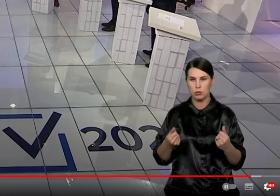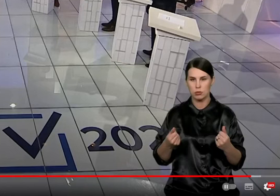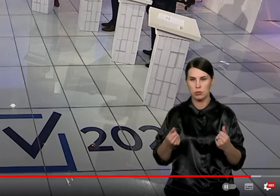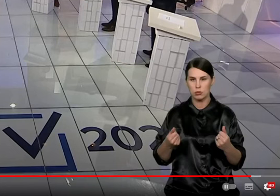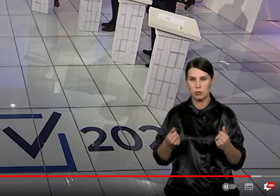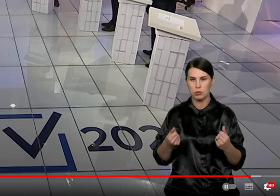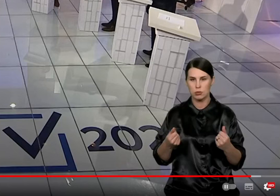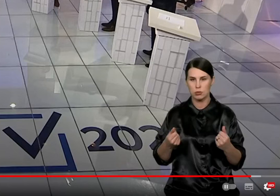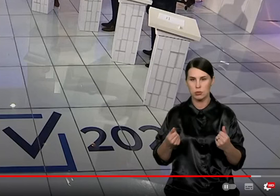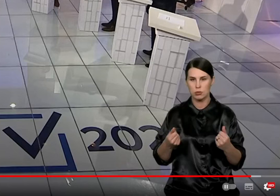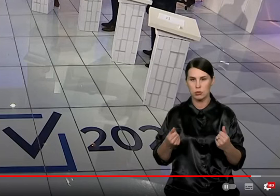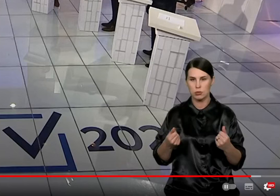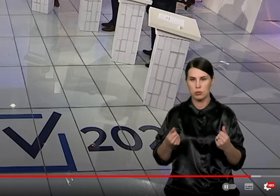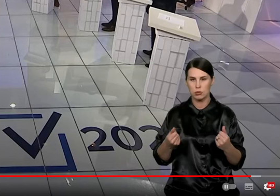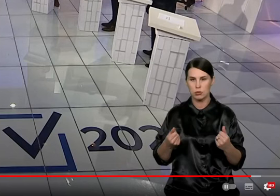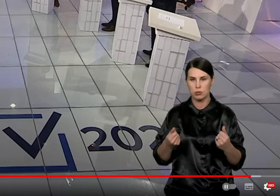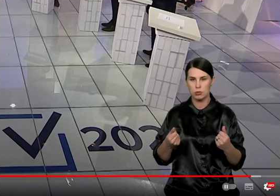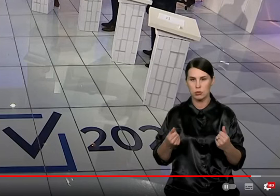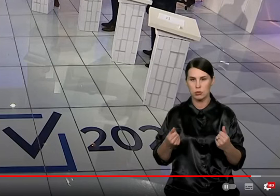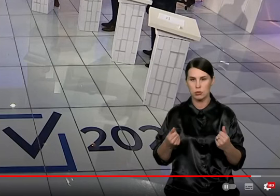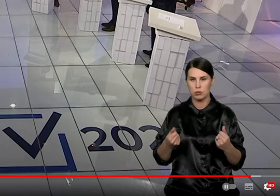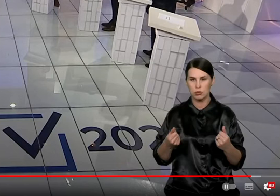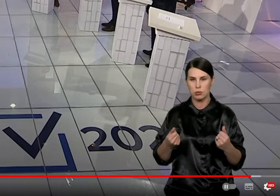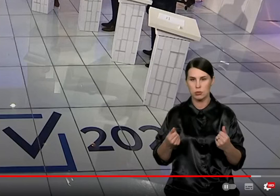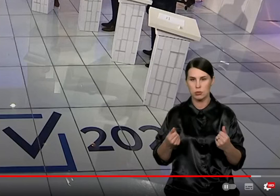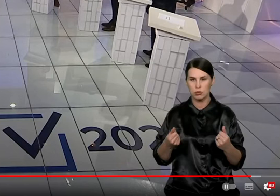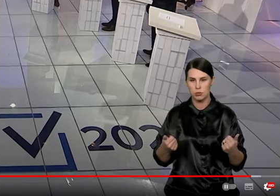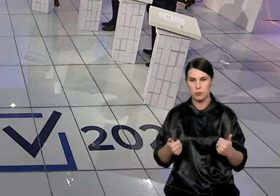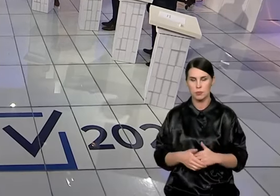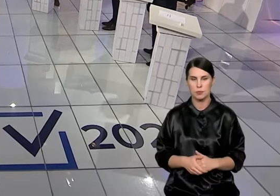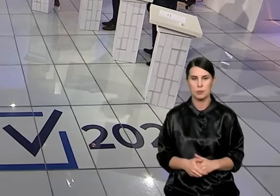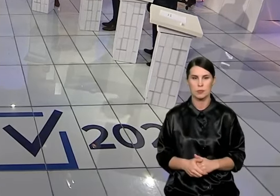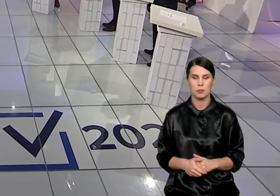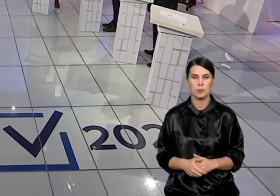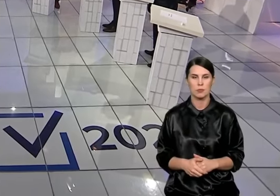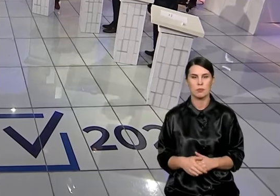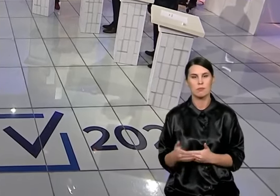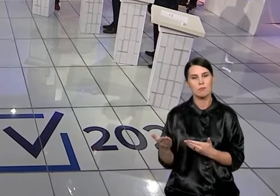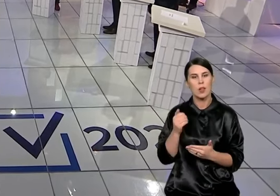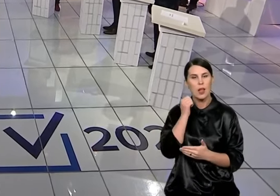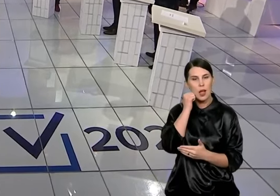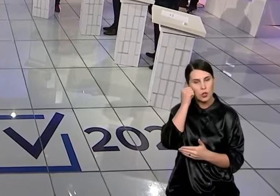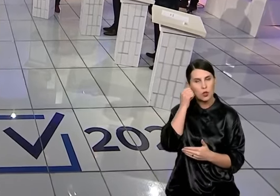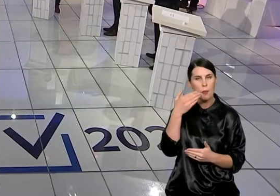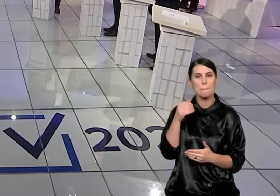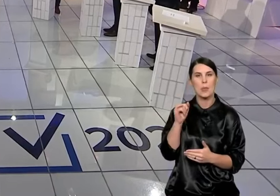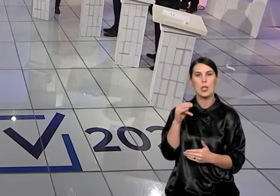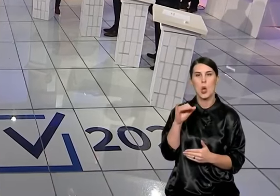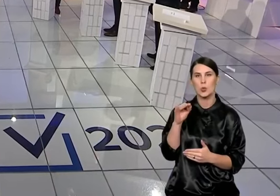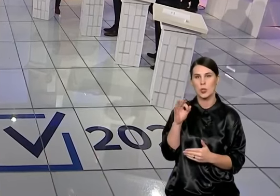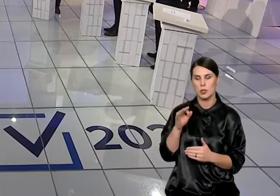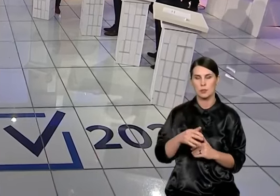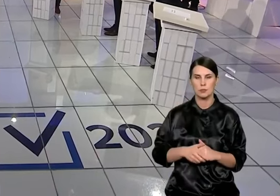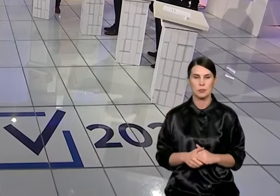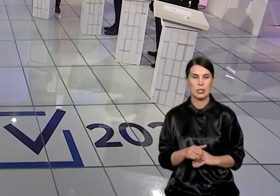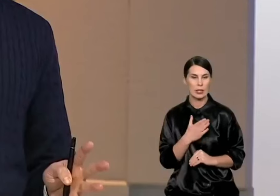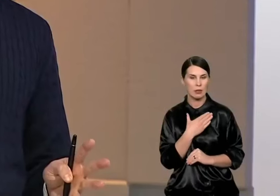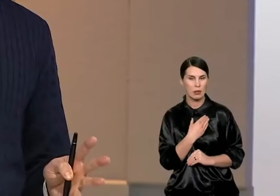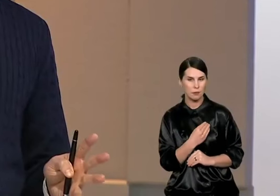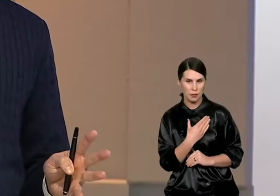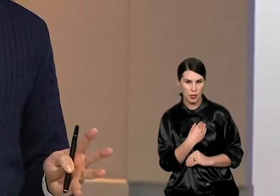nerealų. Tai tas dalykas. Smajauskas, prasū. Na, Vilnius...